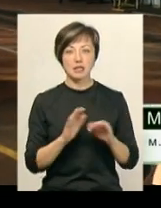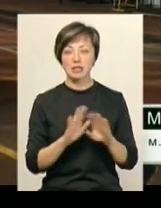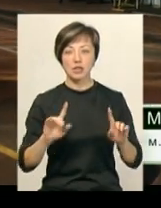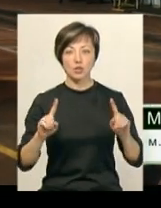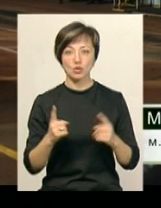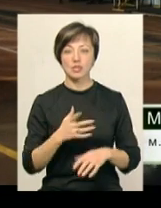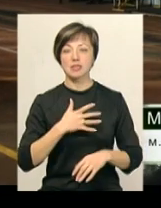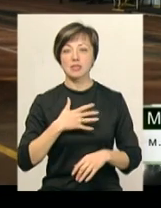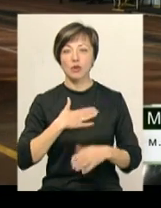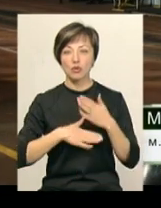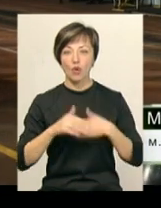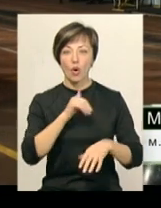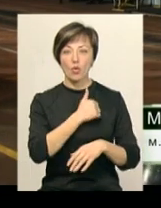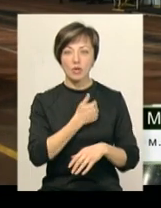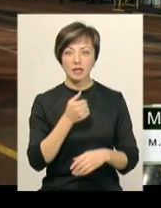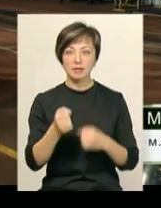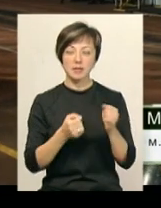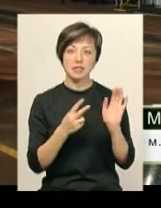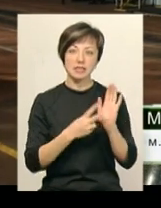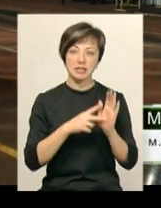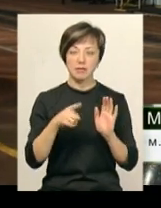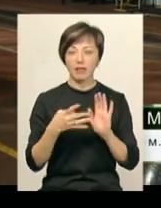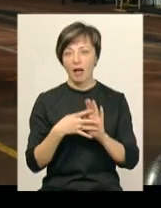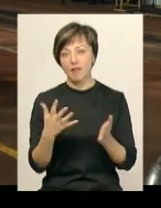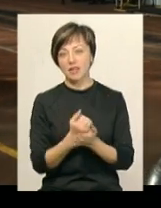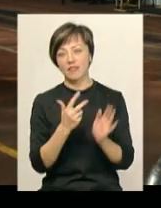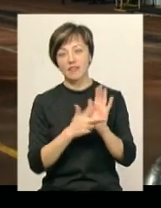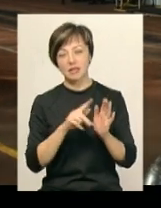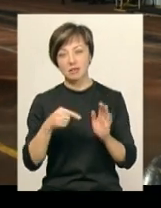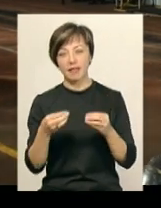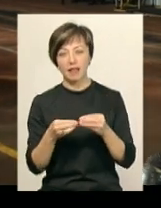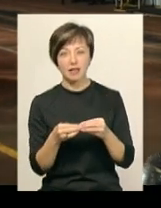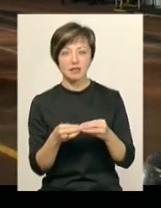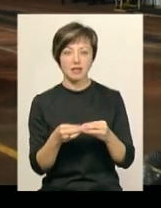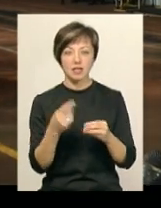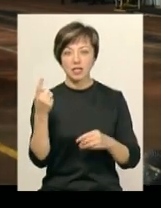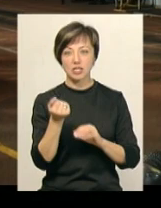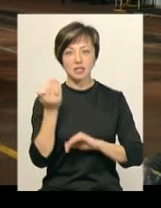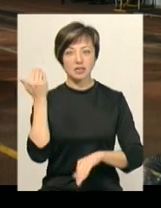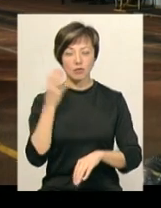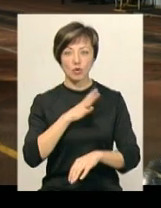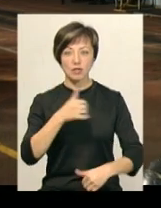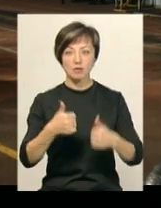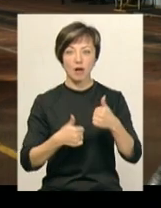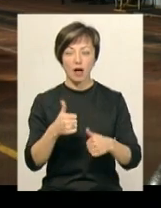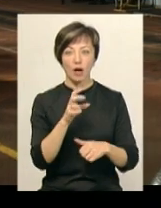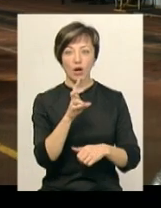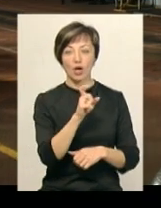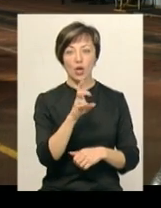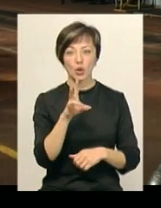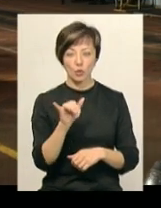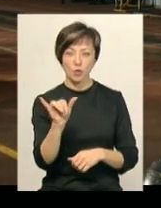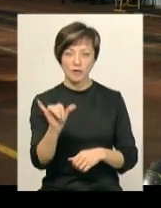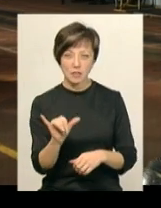тому що я хотіла набігти десь 7-9, а вийшло, що 8-10. Неділю тому було змагання в ХМУ, теж